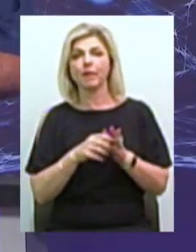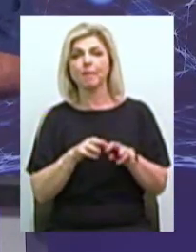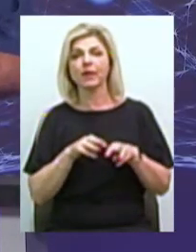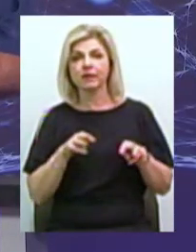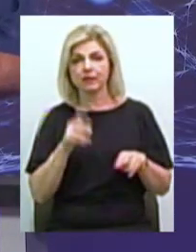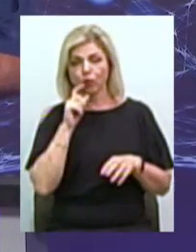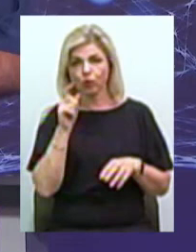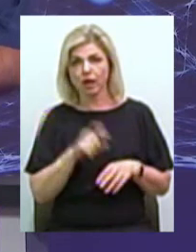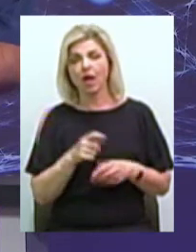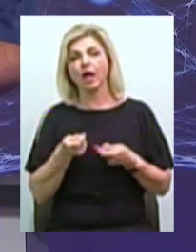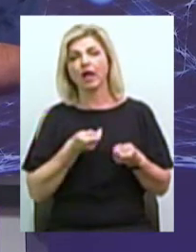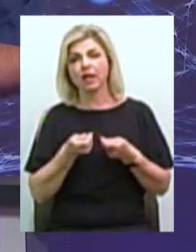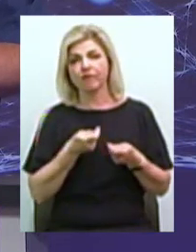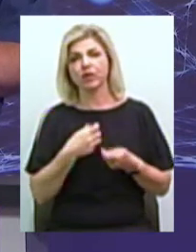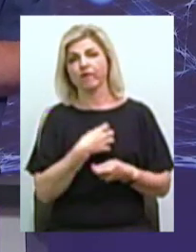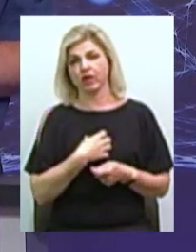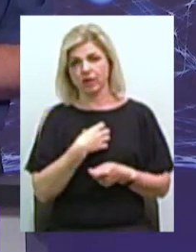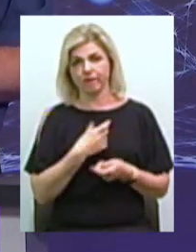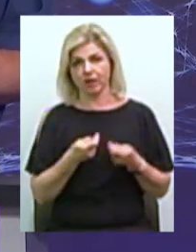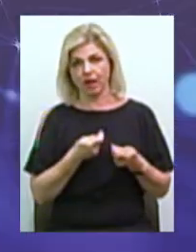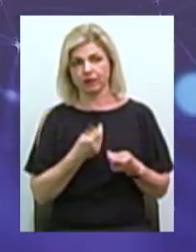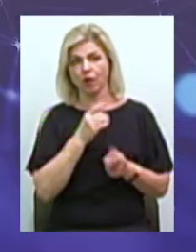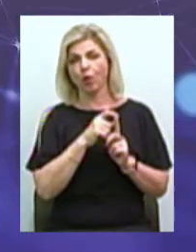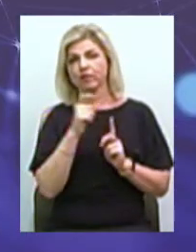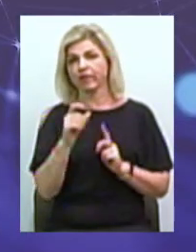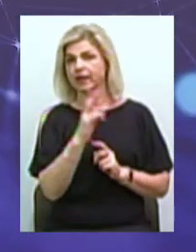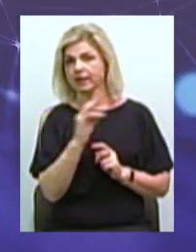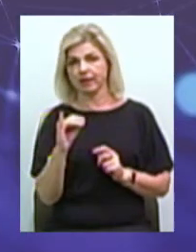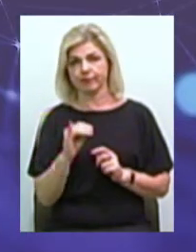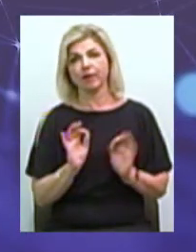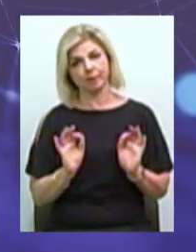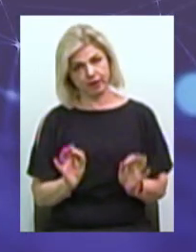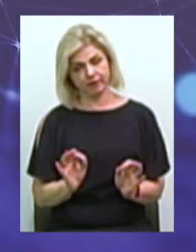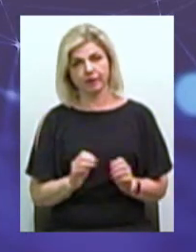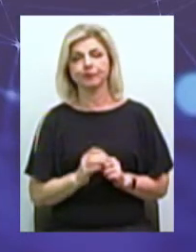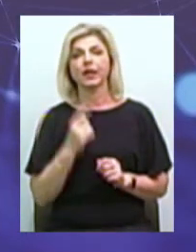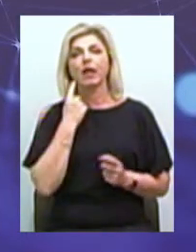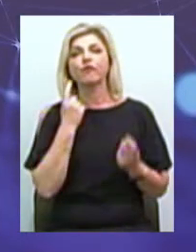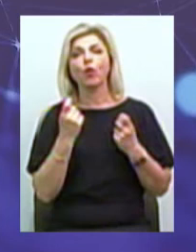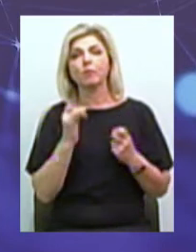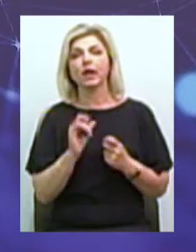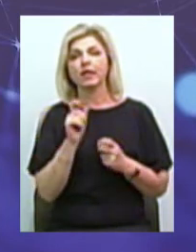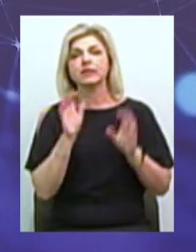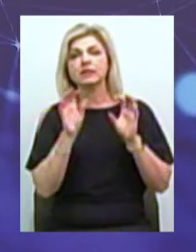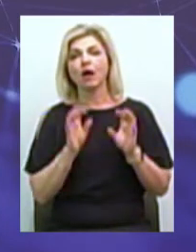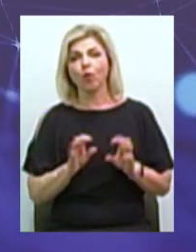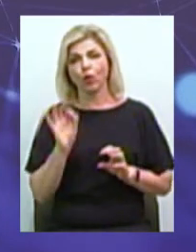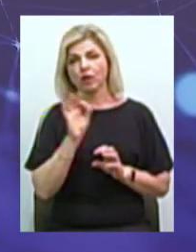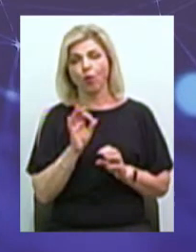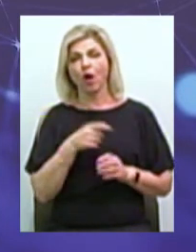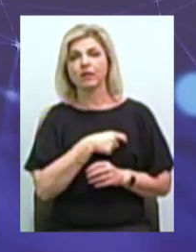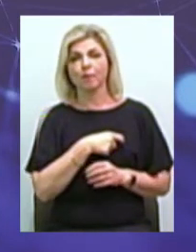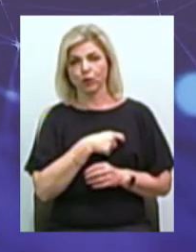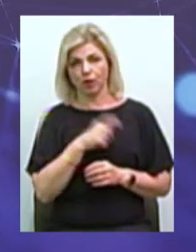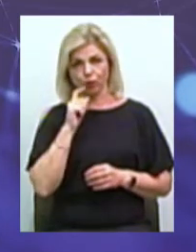керівником Центрального Органу Виконавчої Влади? Ні Вірно Інформація із Закону про народного депутата України